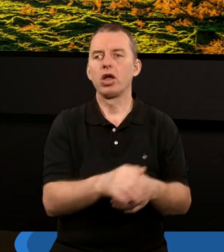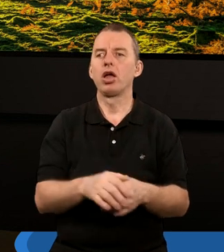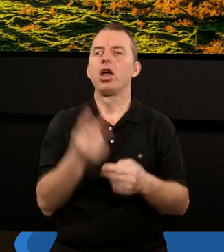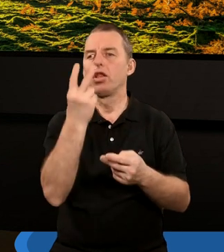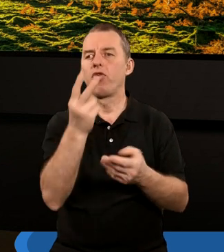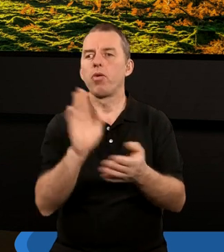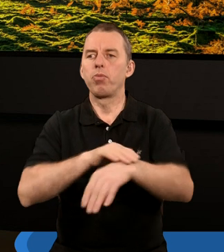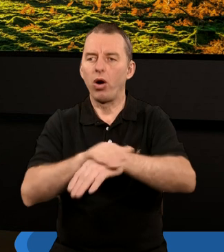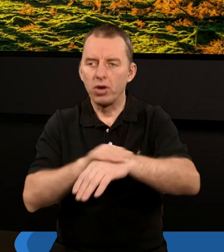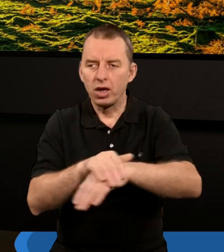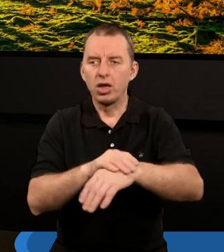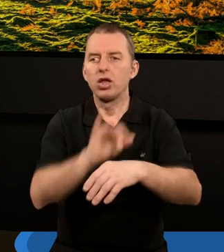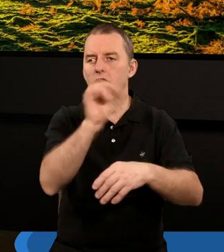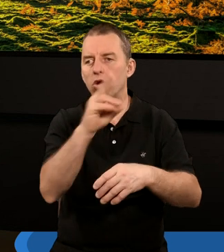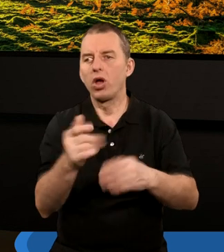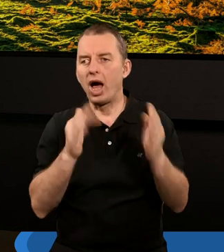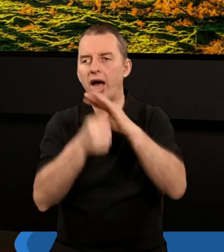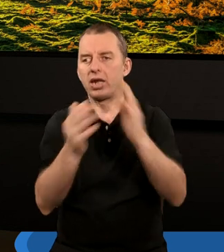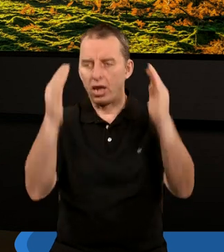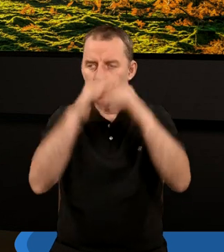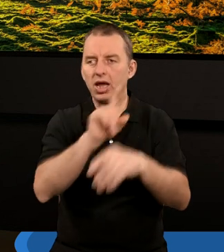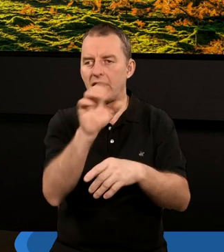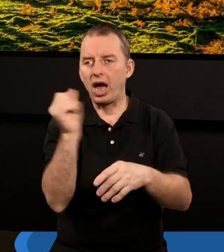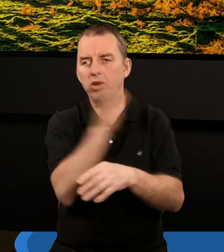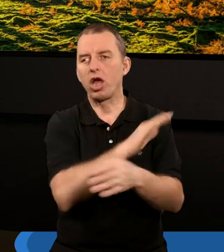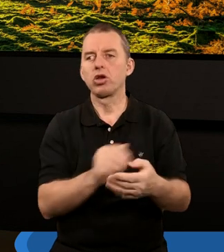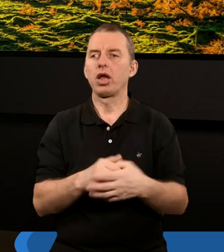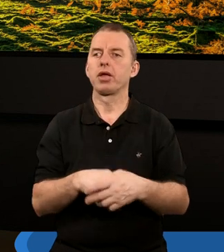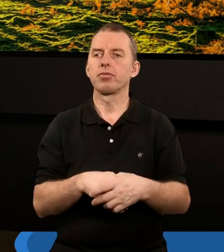Dwóch pomazańców jest tam. Jozu, arcykapłan, Zachariasz.